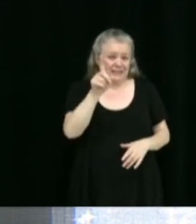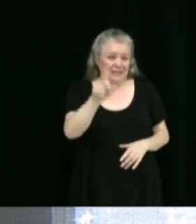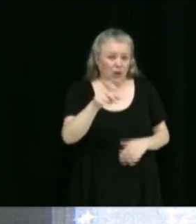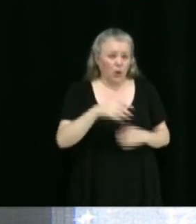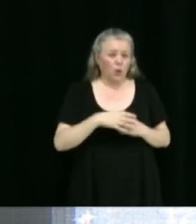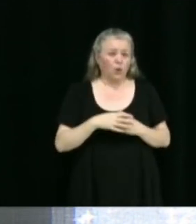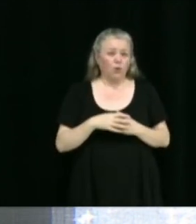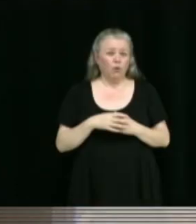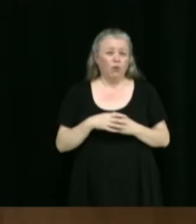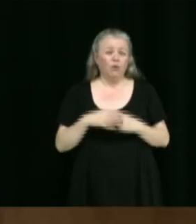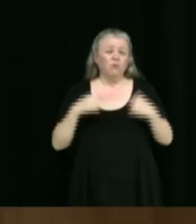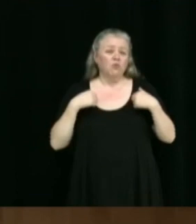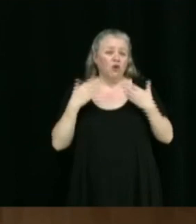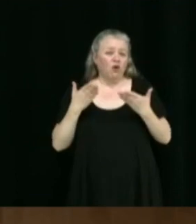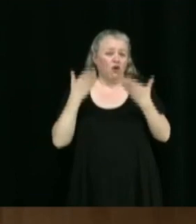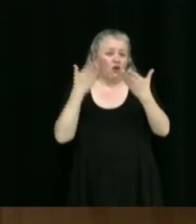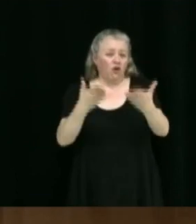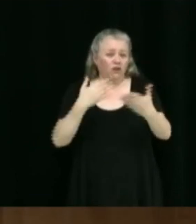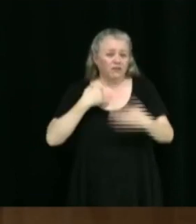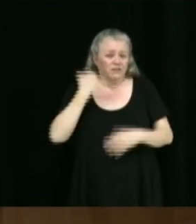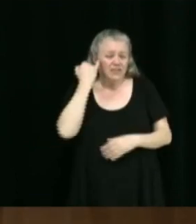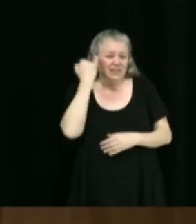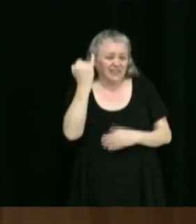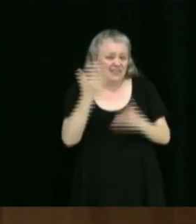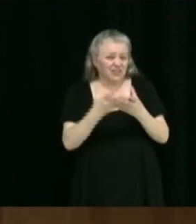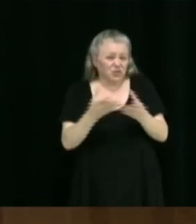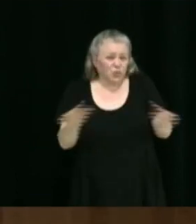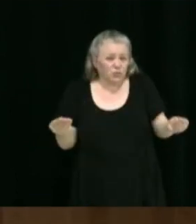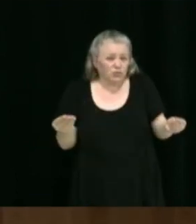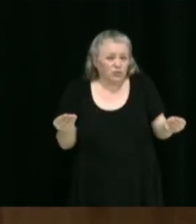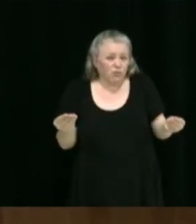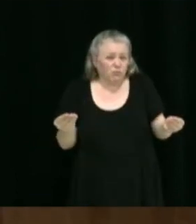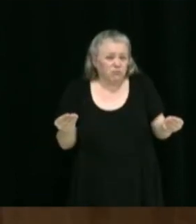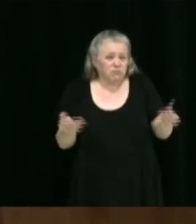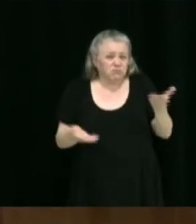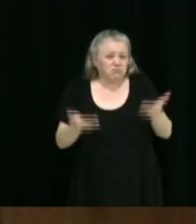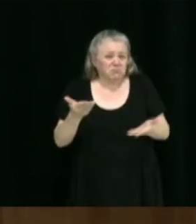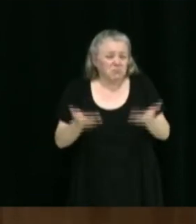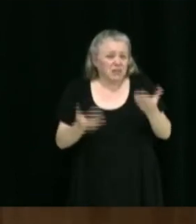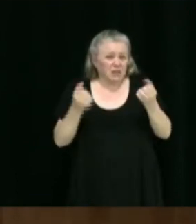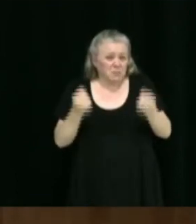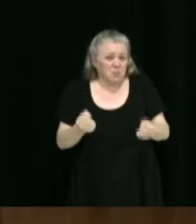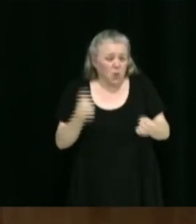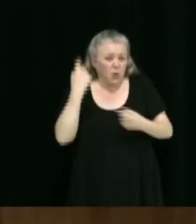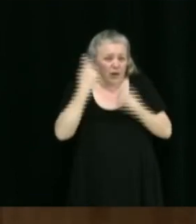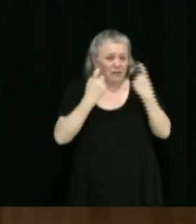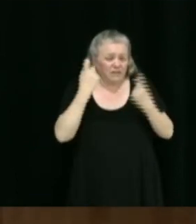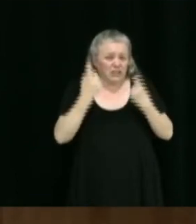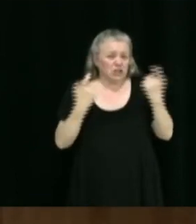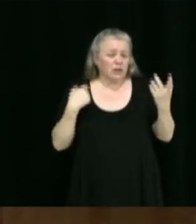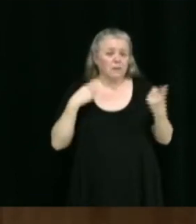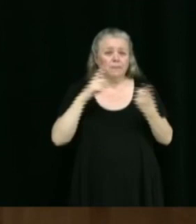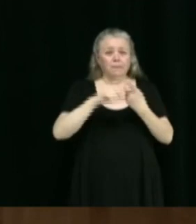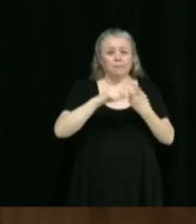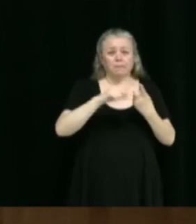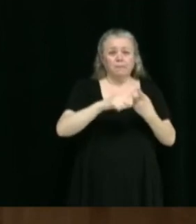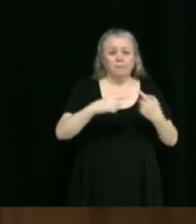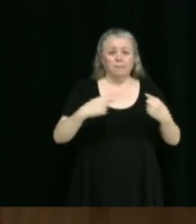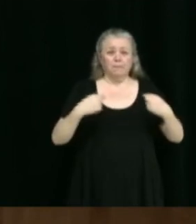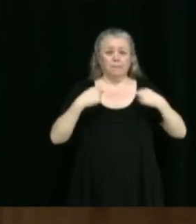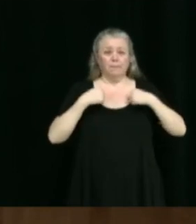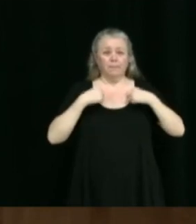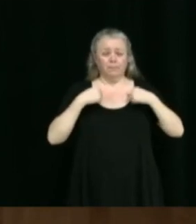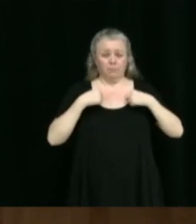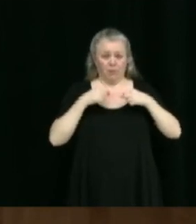offrir des pistes de solution à la Ville qui pourraient peut-être être prises en considération. Donc, premièrement, moi, je